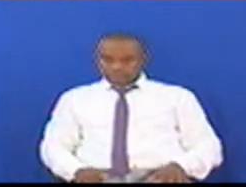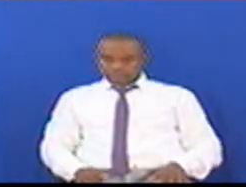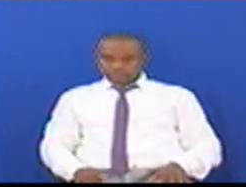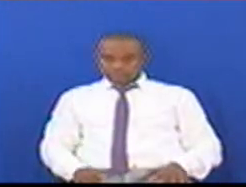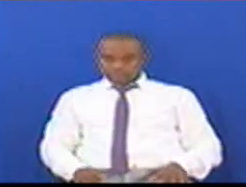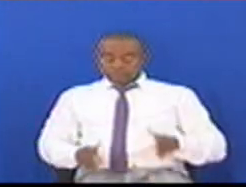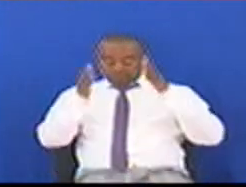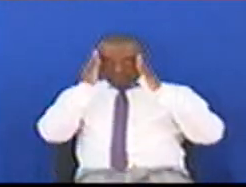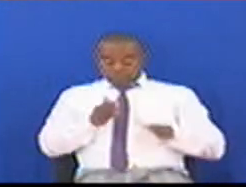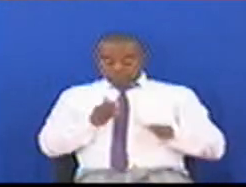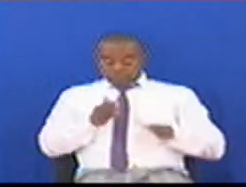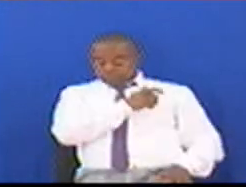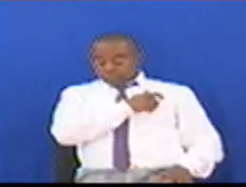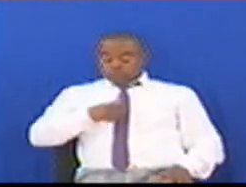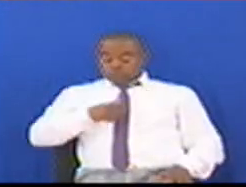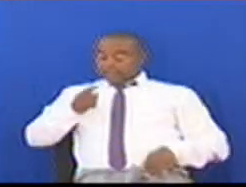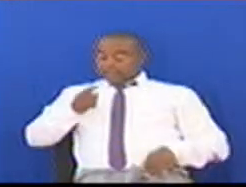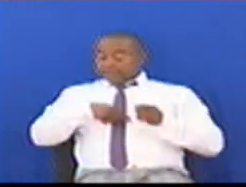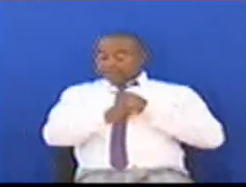Bajeti Hii